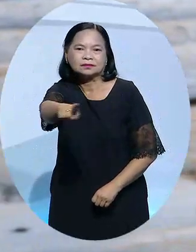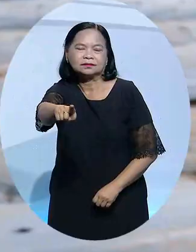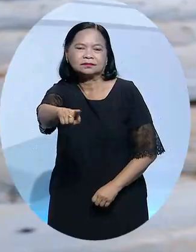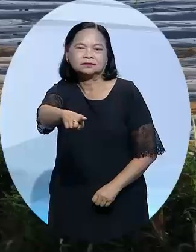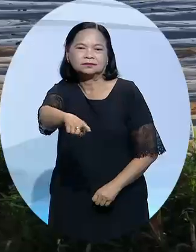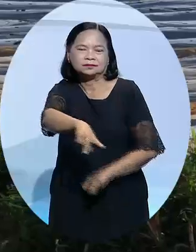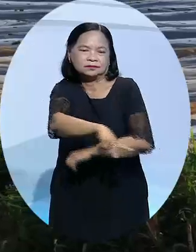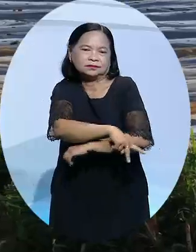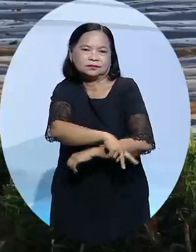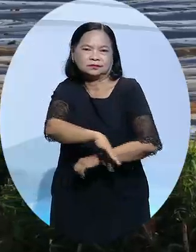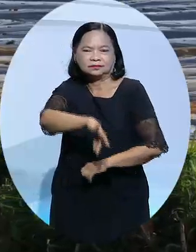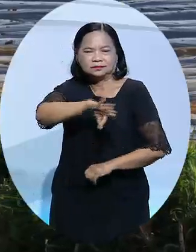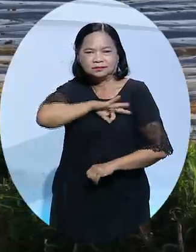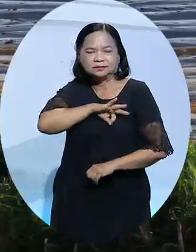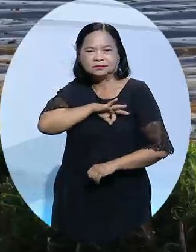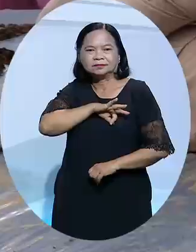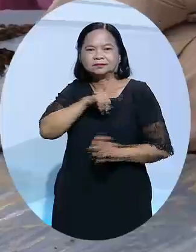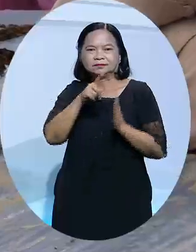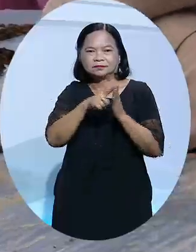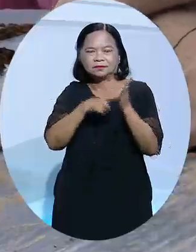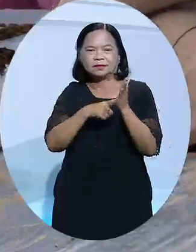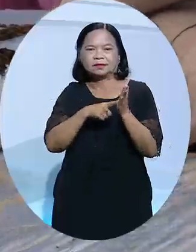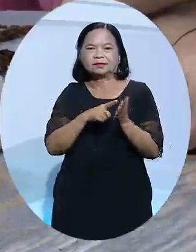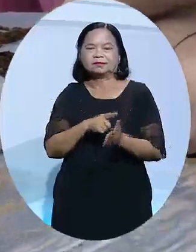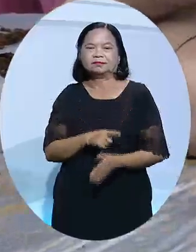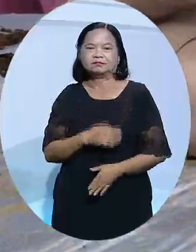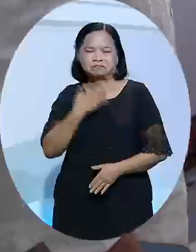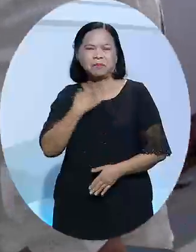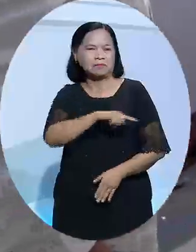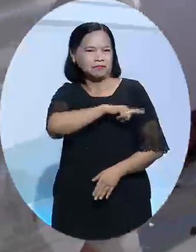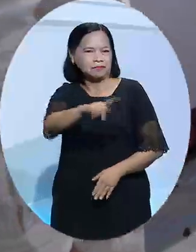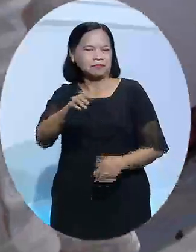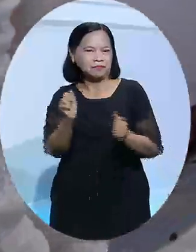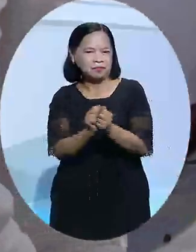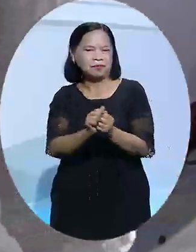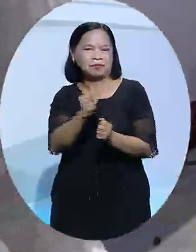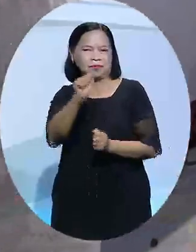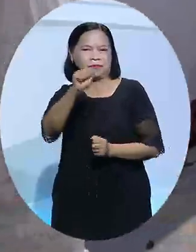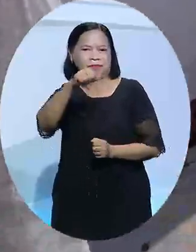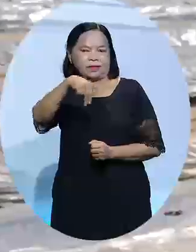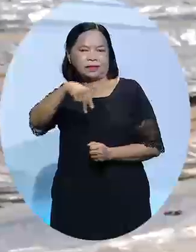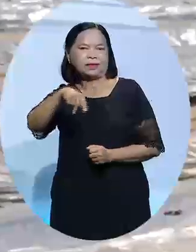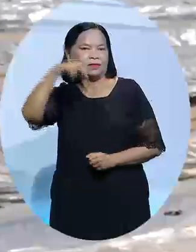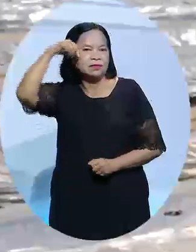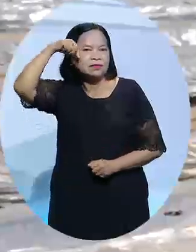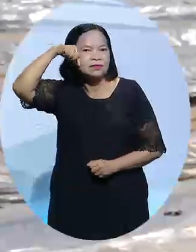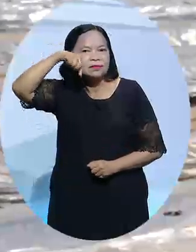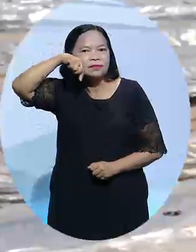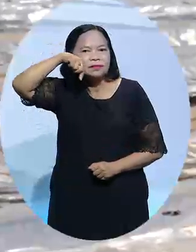Thủ tịch là 10 ngày một lần. Chúng tôi cũng hy vọng rằng với sự chỉ đạo của tập đoàn Endo với kỹ thuật của Nhật Bản thì